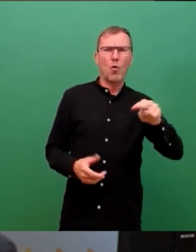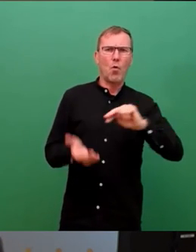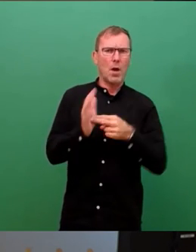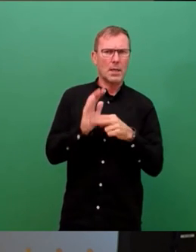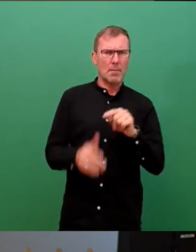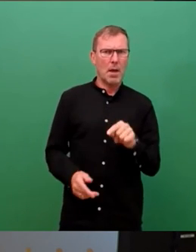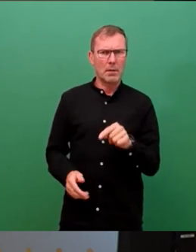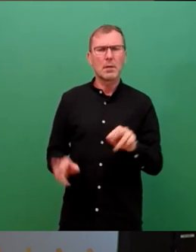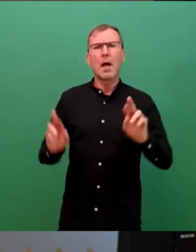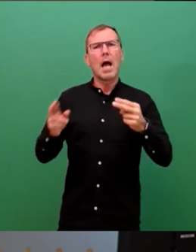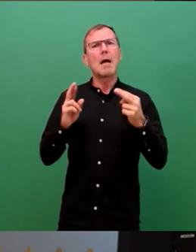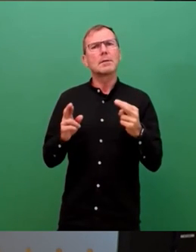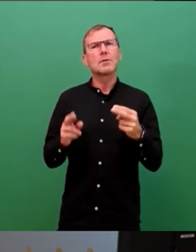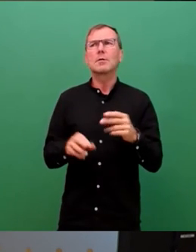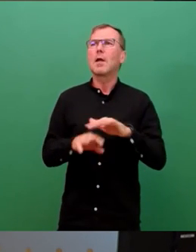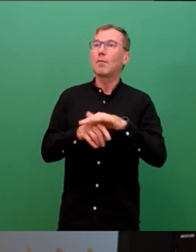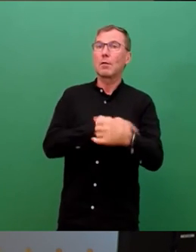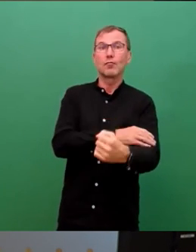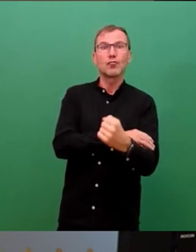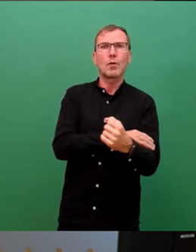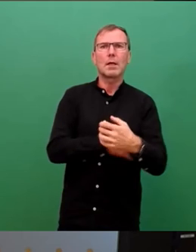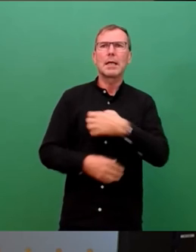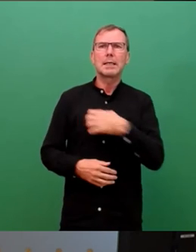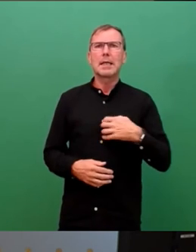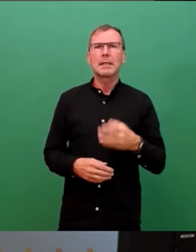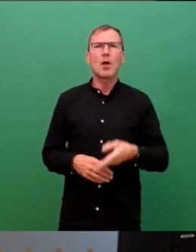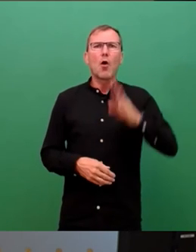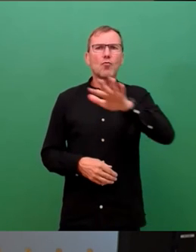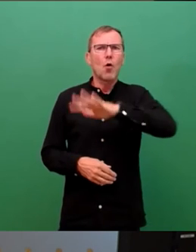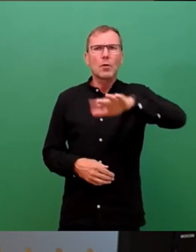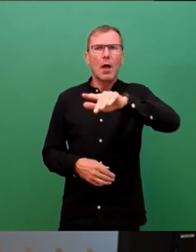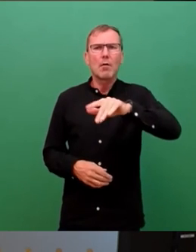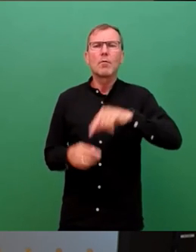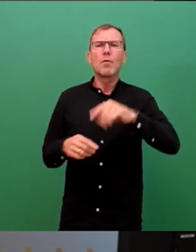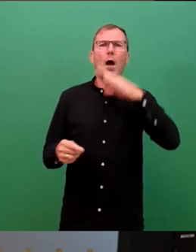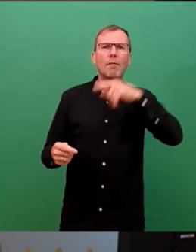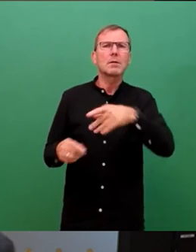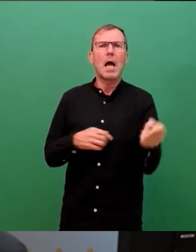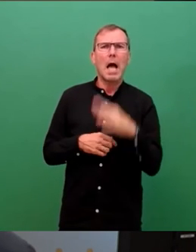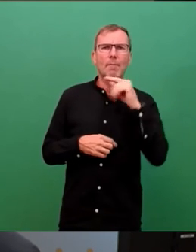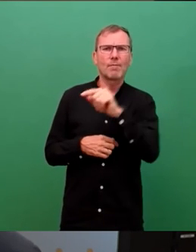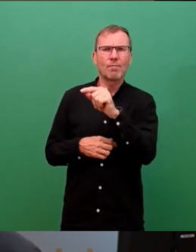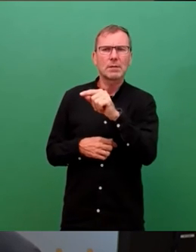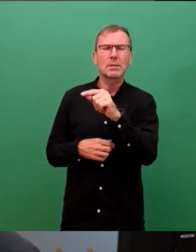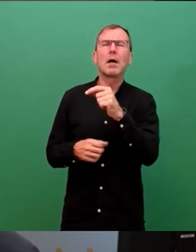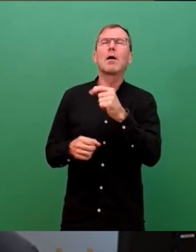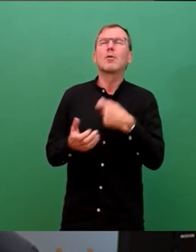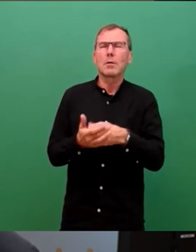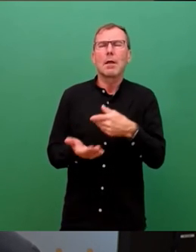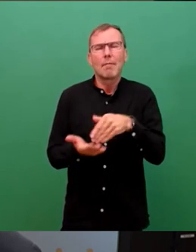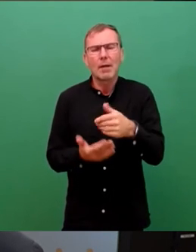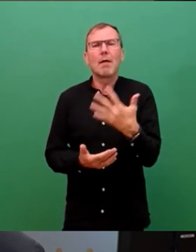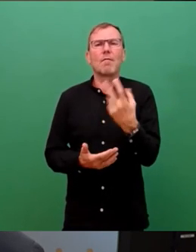Absicherung des wirtschaftlich starken Dresdner Nordraums mit der Infrastruktur für Wasser und Abwasser wird weiter 25 Millionen Euro